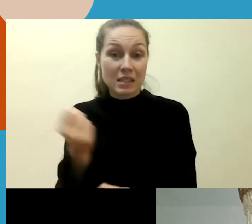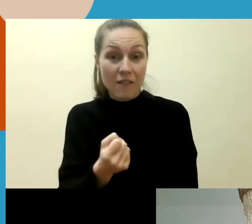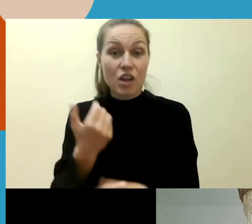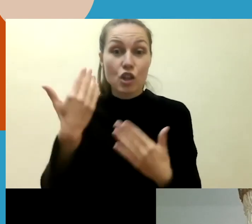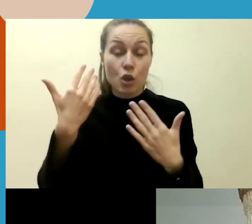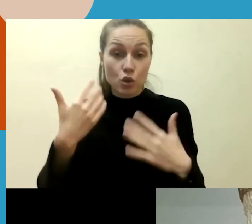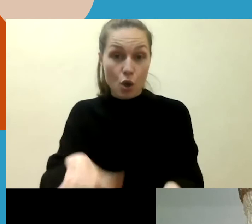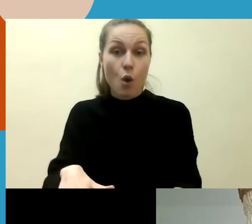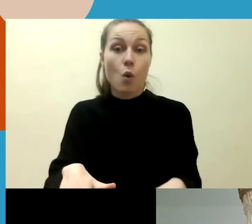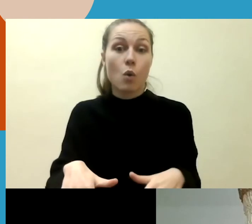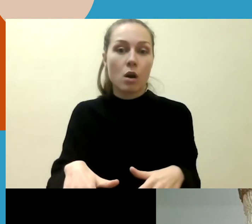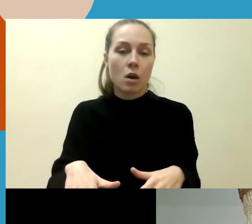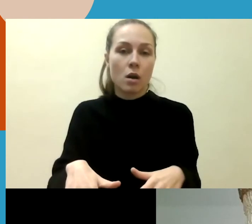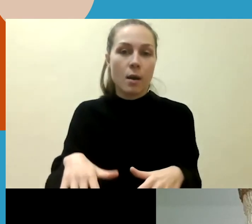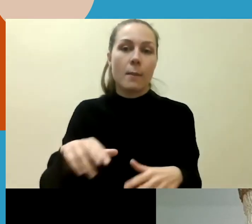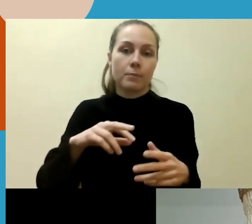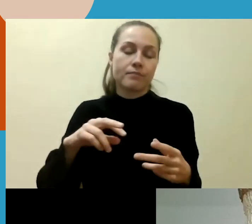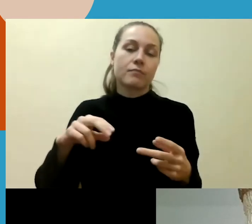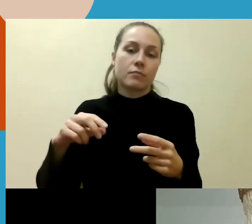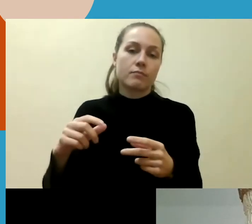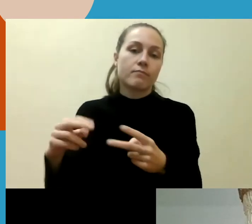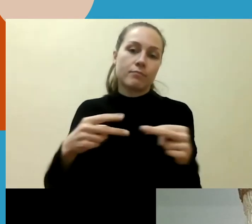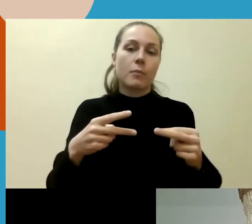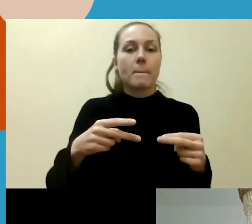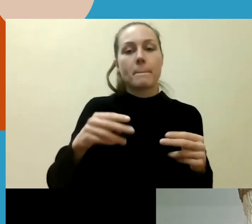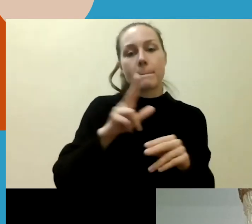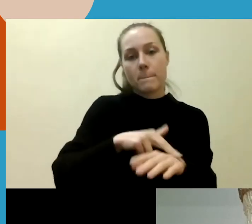pareigūnais mokymai.